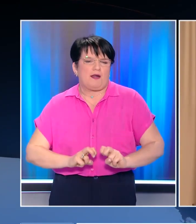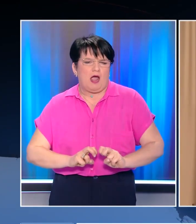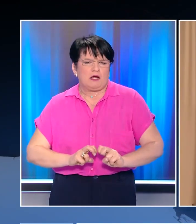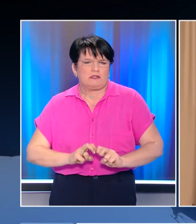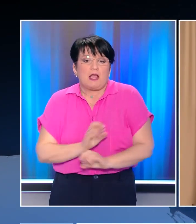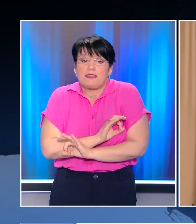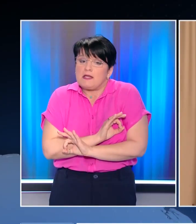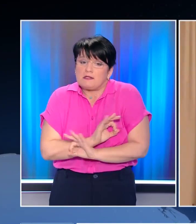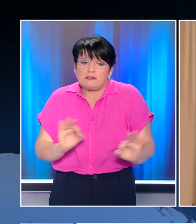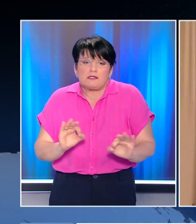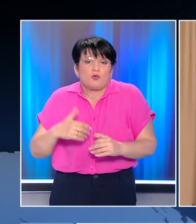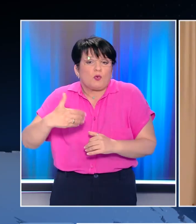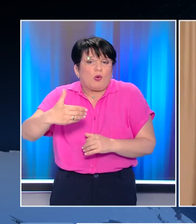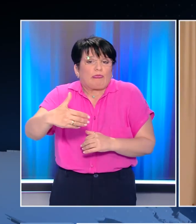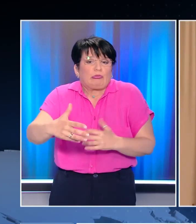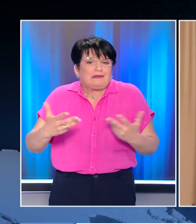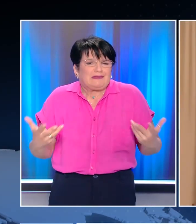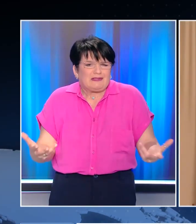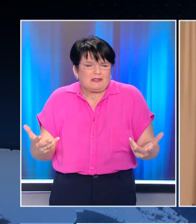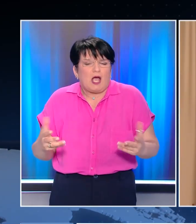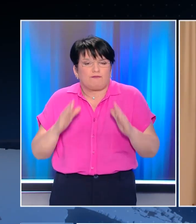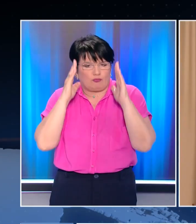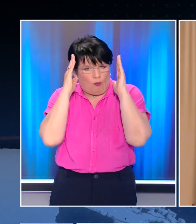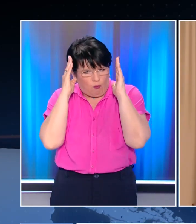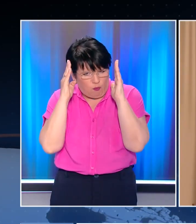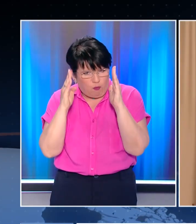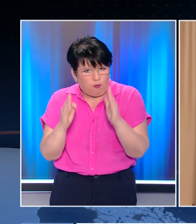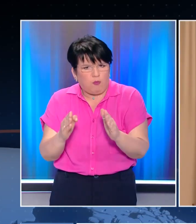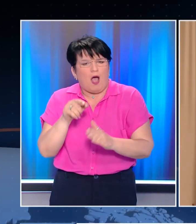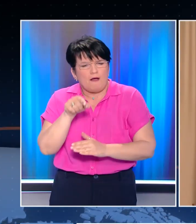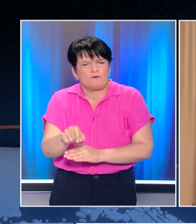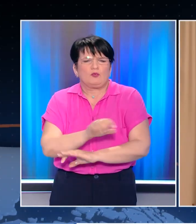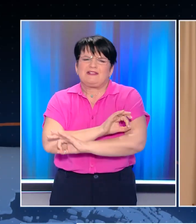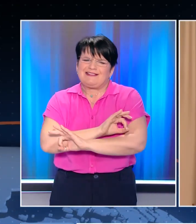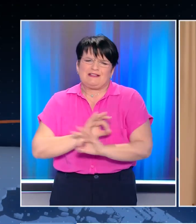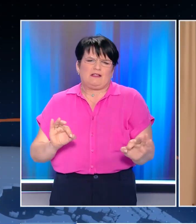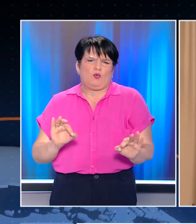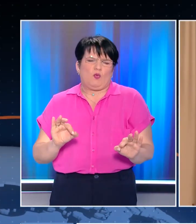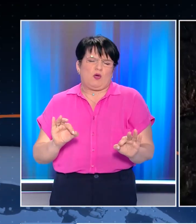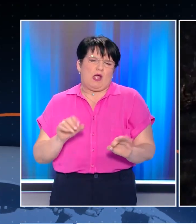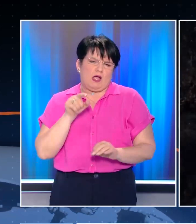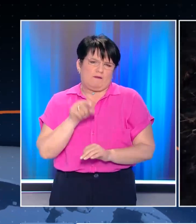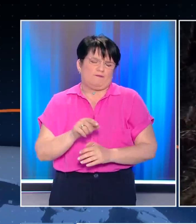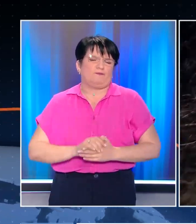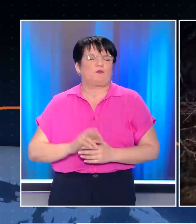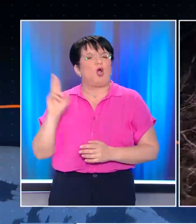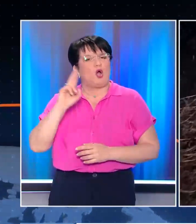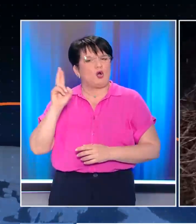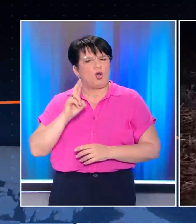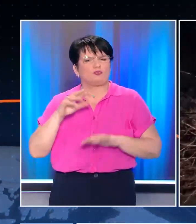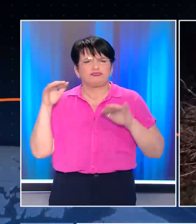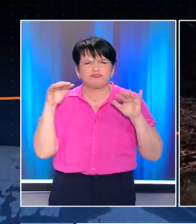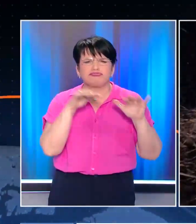δεν είμαι δυνατό αυτόςOP, αλλά θα οικίωμα που θα seculariz Bathsheba με. Με τις ρωσικές